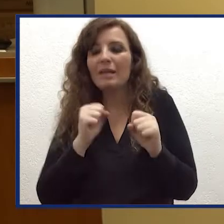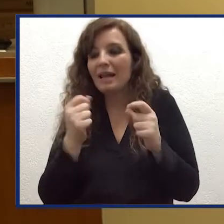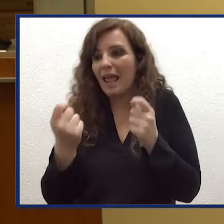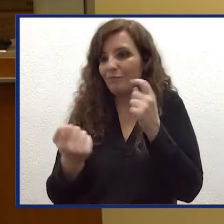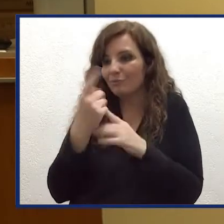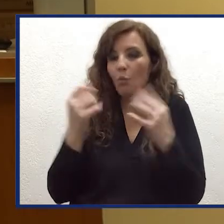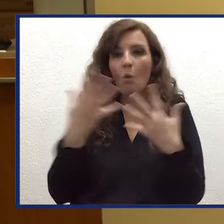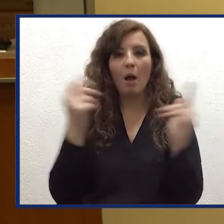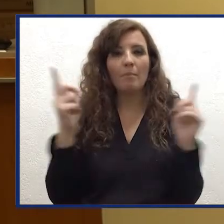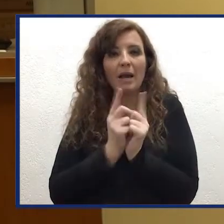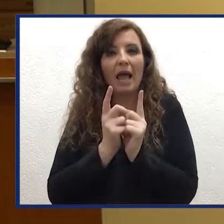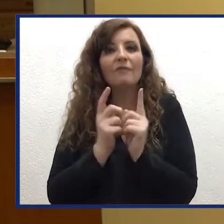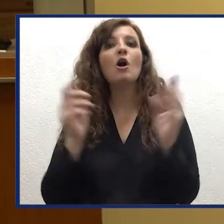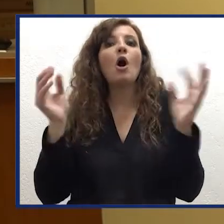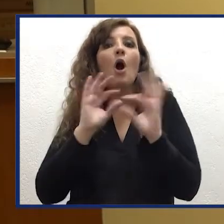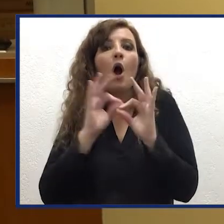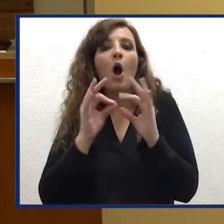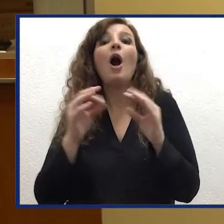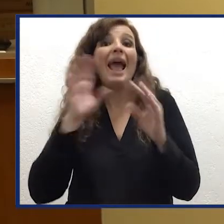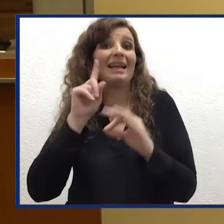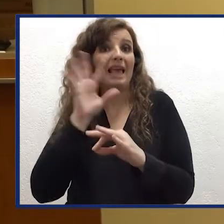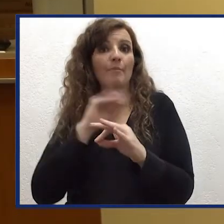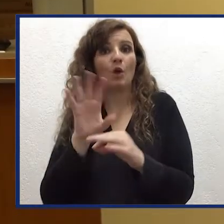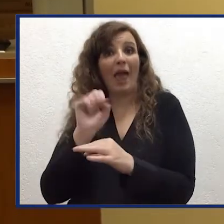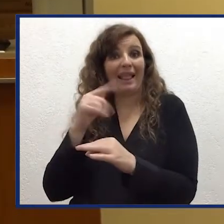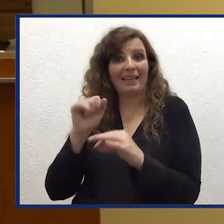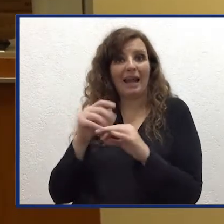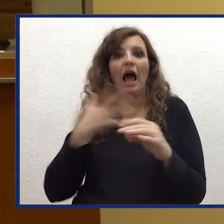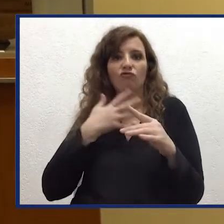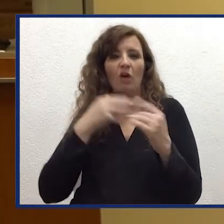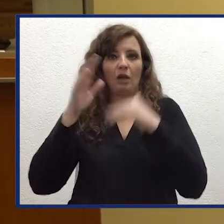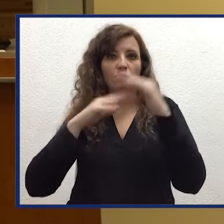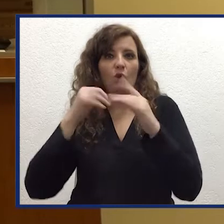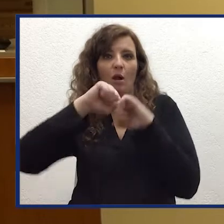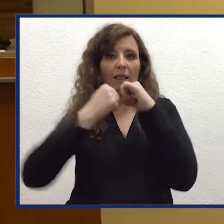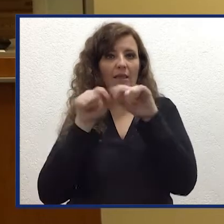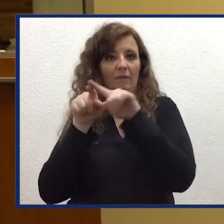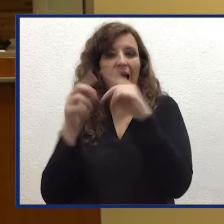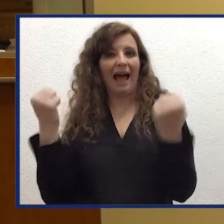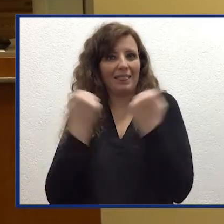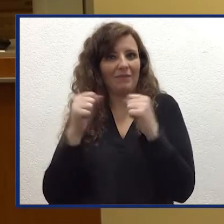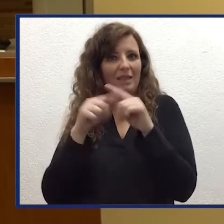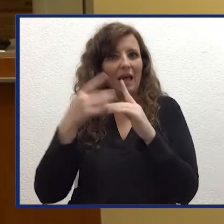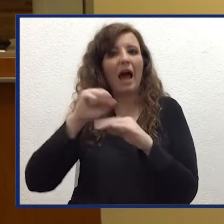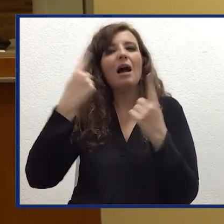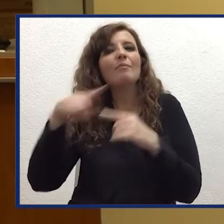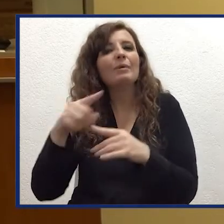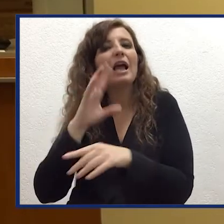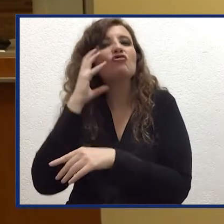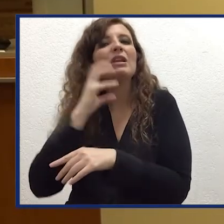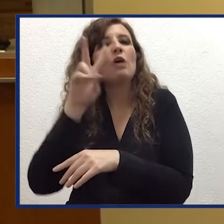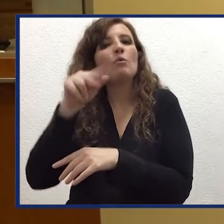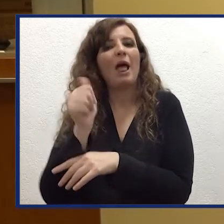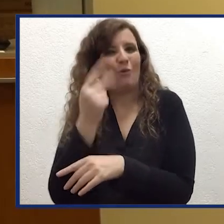di durata più breve ma molto intensi come ad esempio gli eventi parossistici dell'Etna, questo è un esempio relativo all